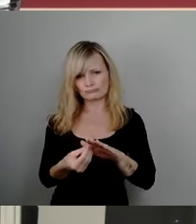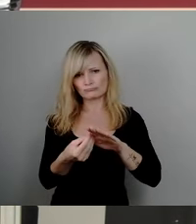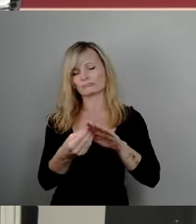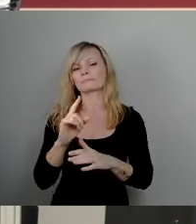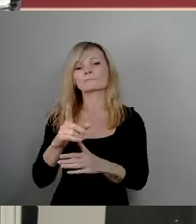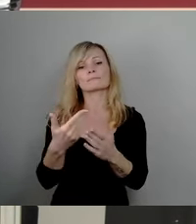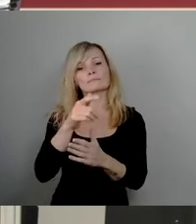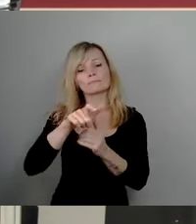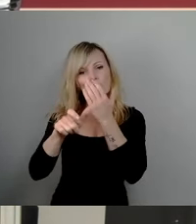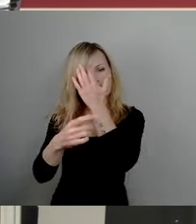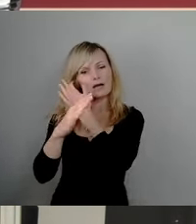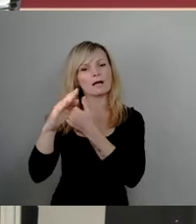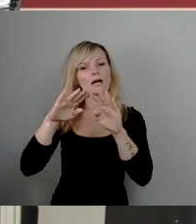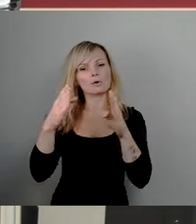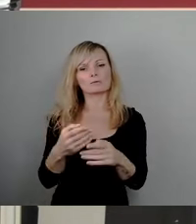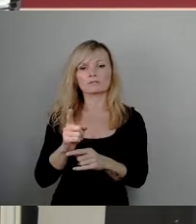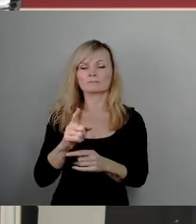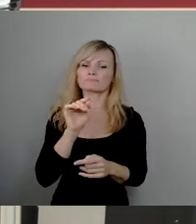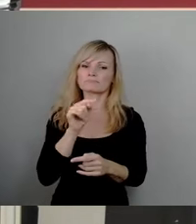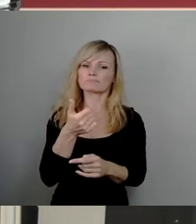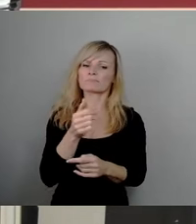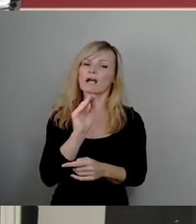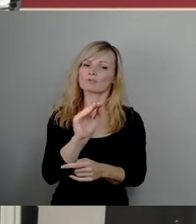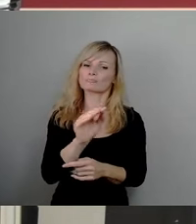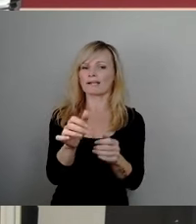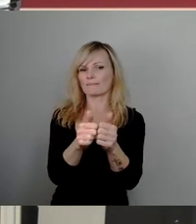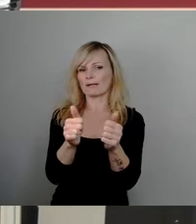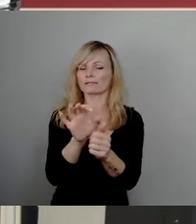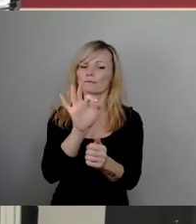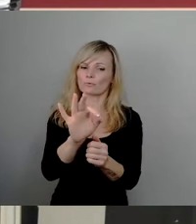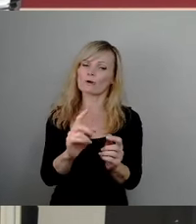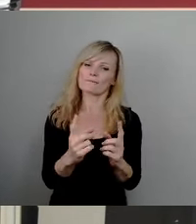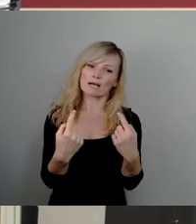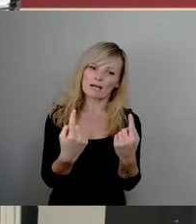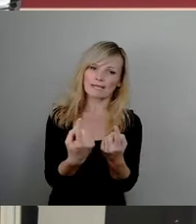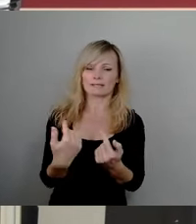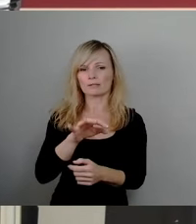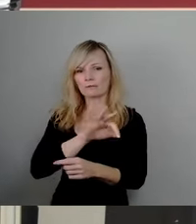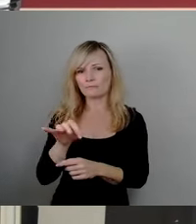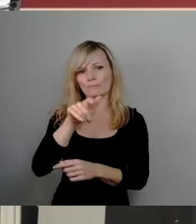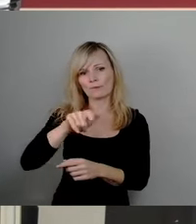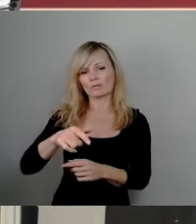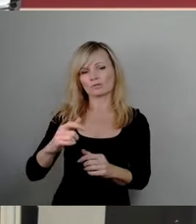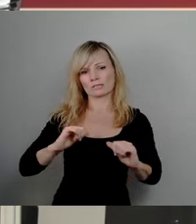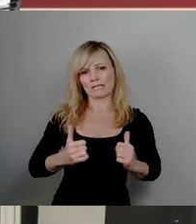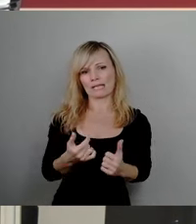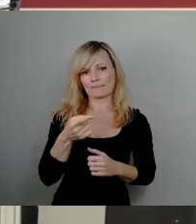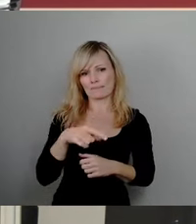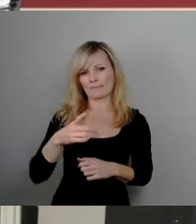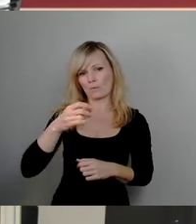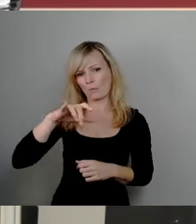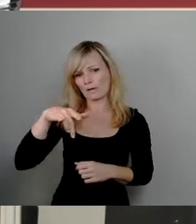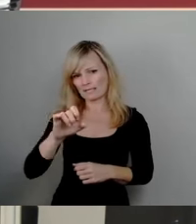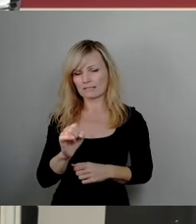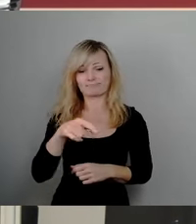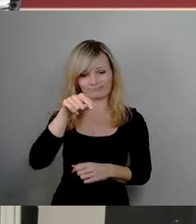eine Anlaufstelle für Vereine und aktive Menschen in und für Prolis geschaffen. Ein Ort, an dem